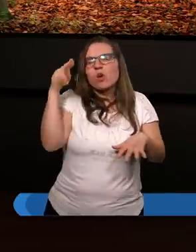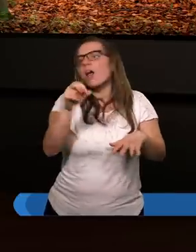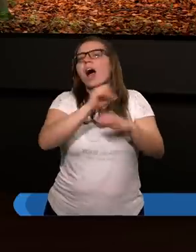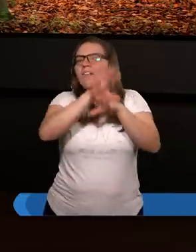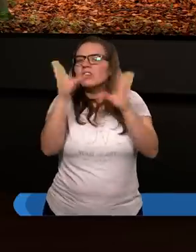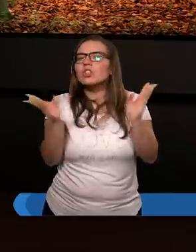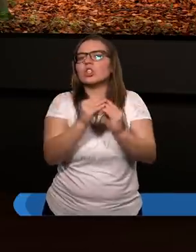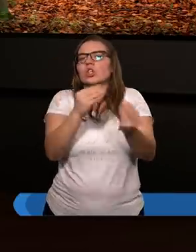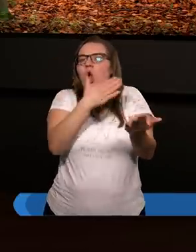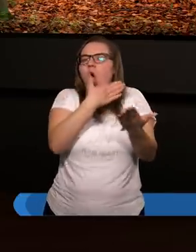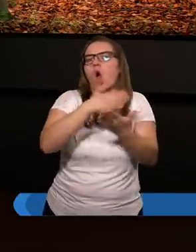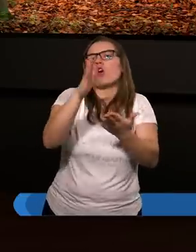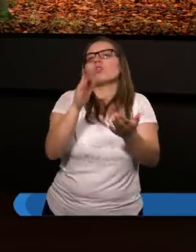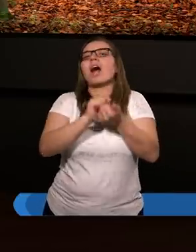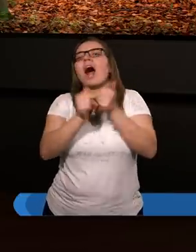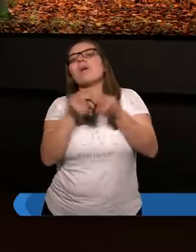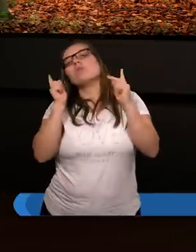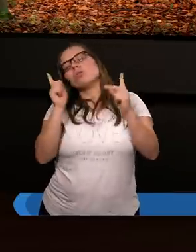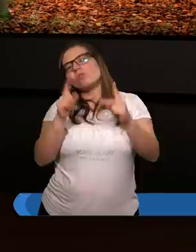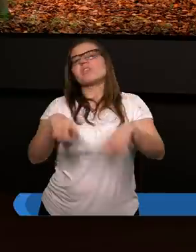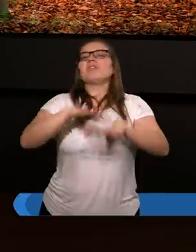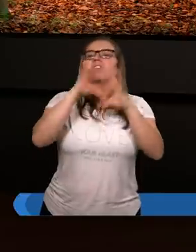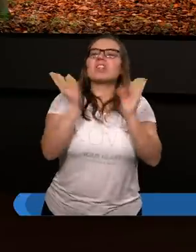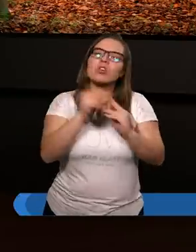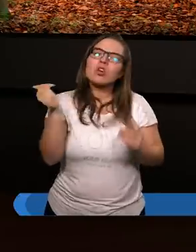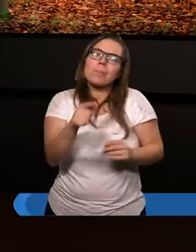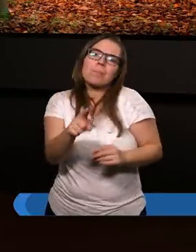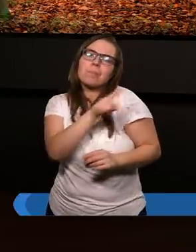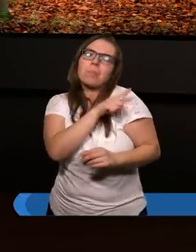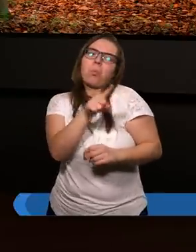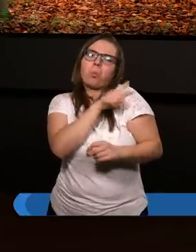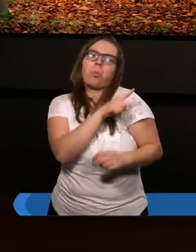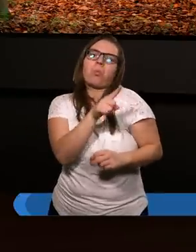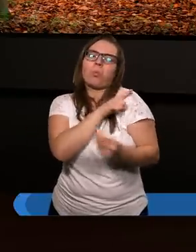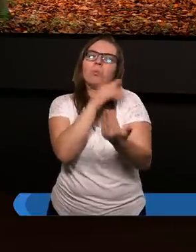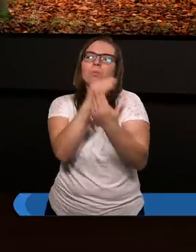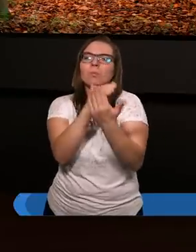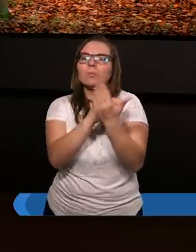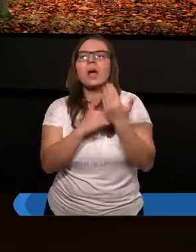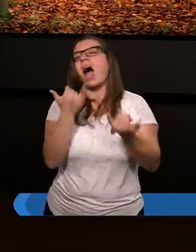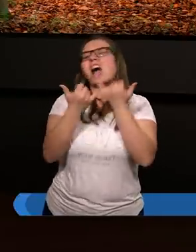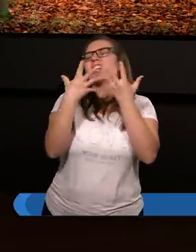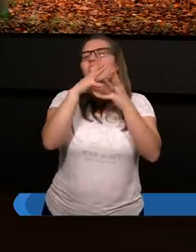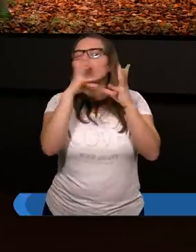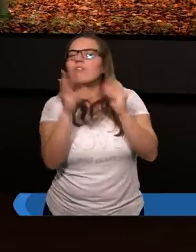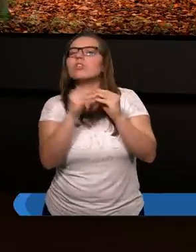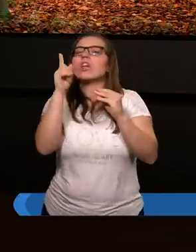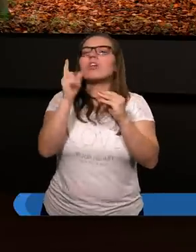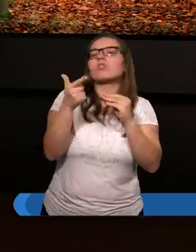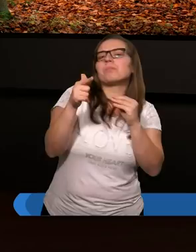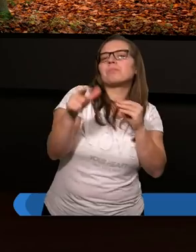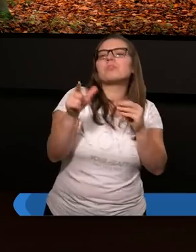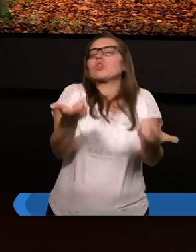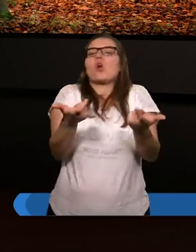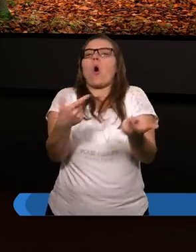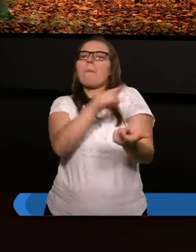wszystko odrzucają, albo uważają, że wszystko trzeba przestrzegać, a jeśli nie wszystko, to co przestrzegać